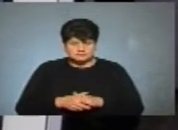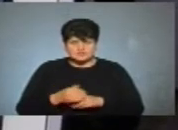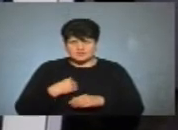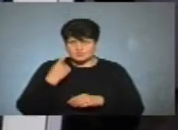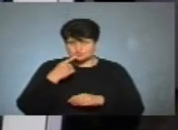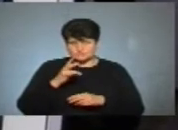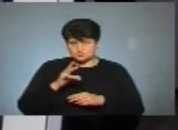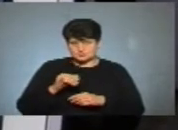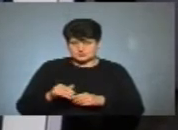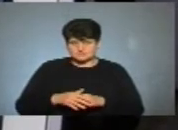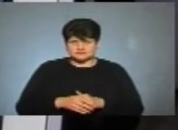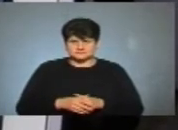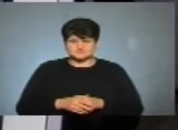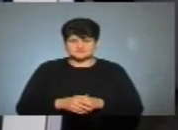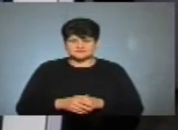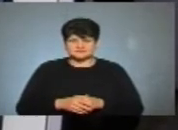особисто ні.